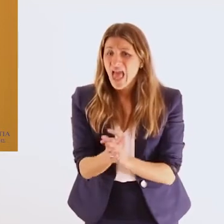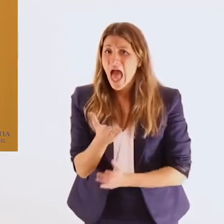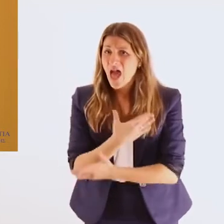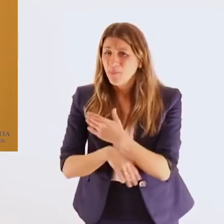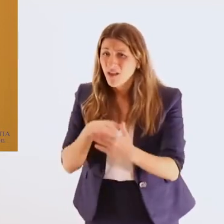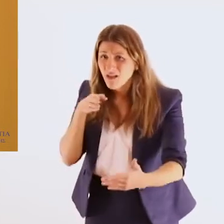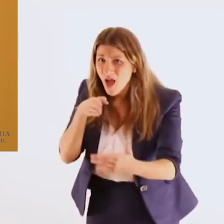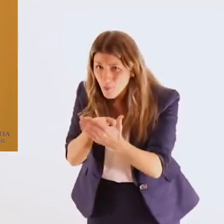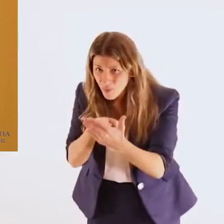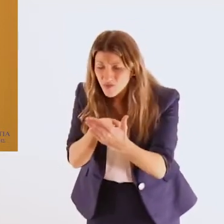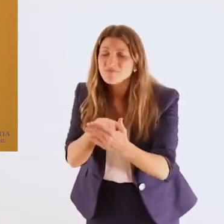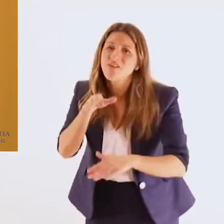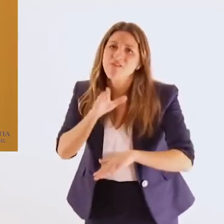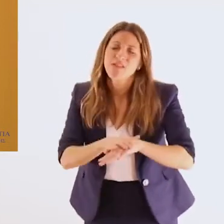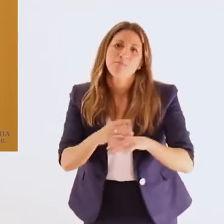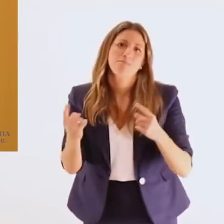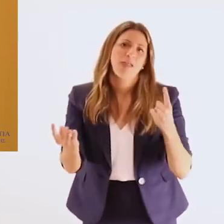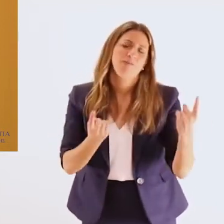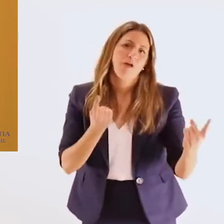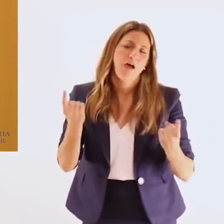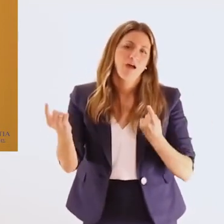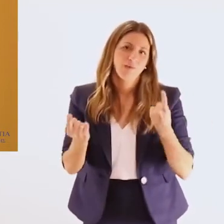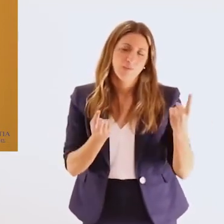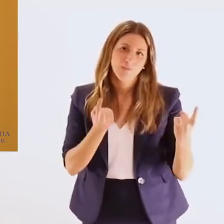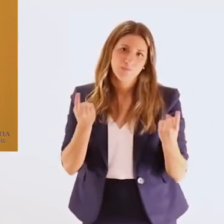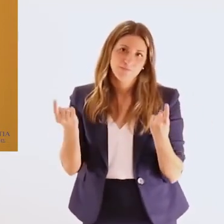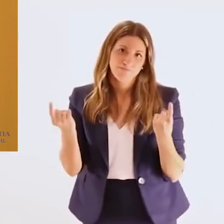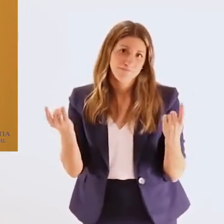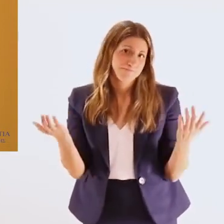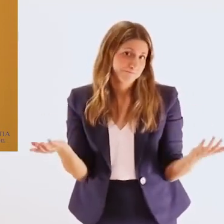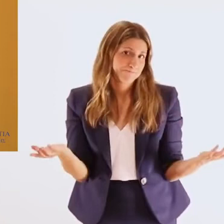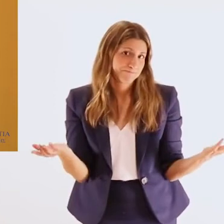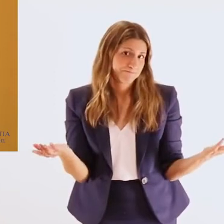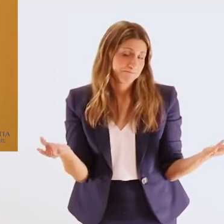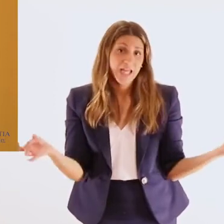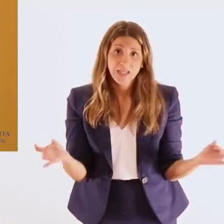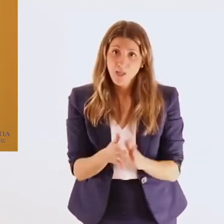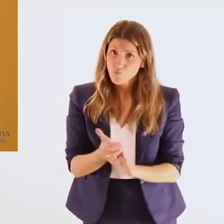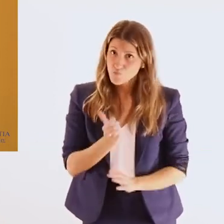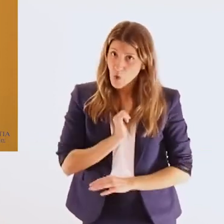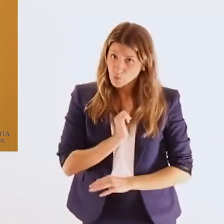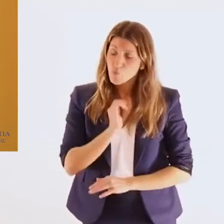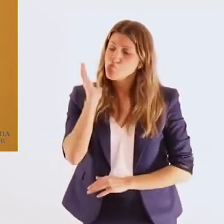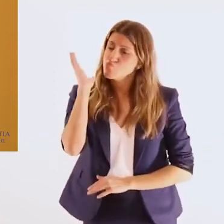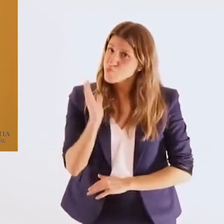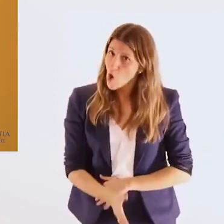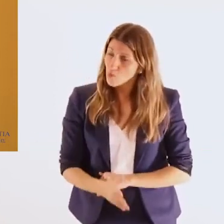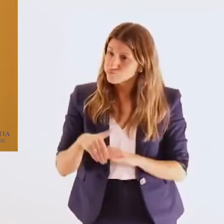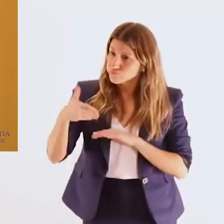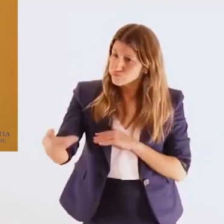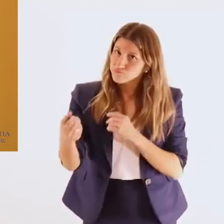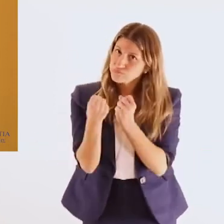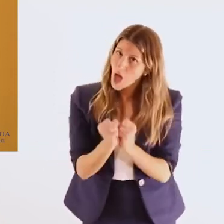δεν μπορεί να κινηθεί όταν υπάρχουν εμπόδια σε οποιαδήποτε μορφή